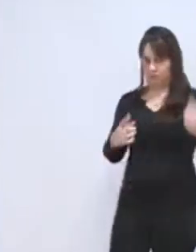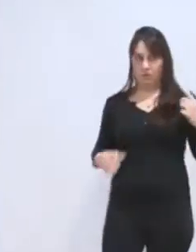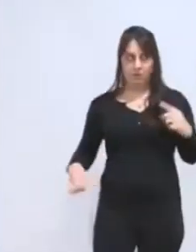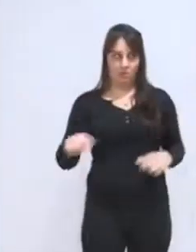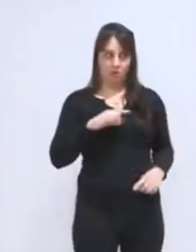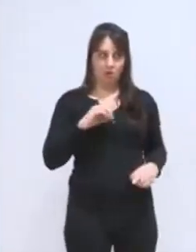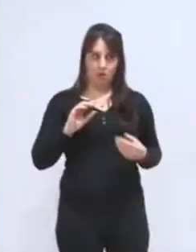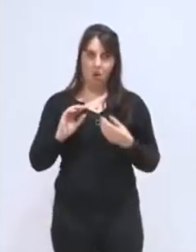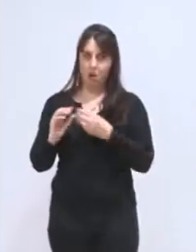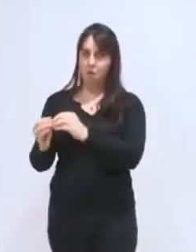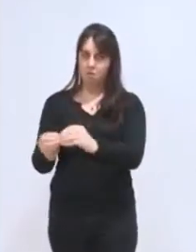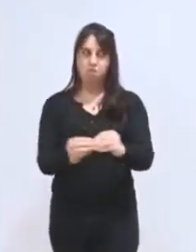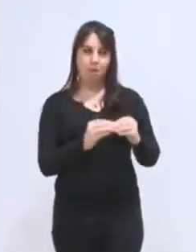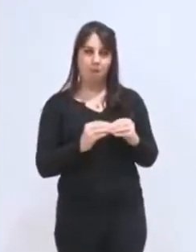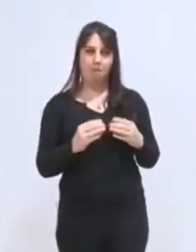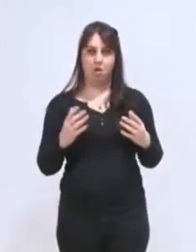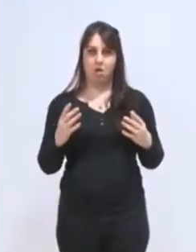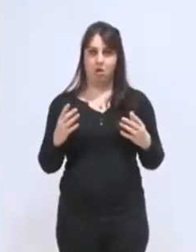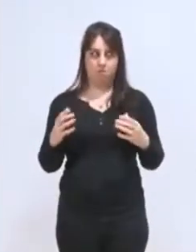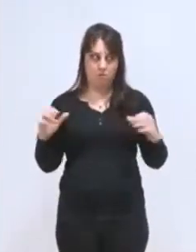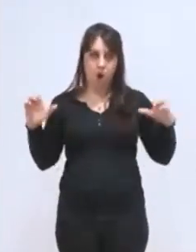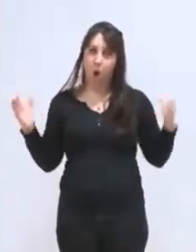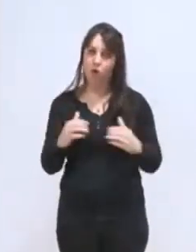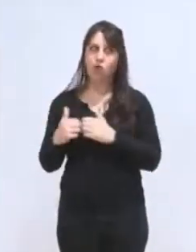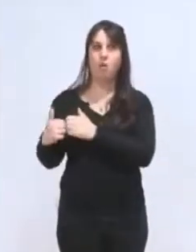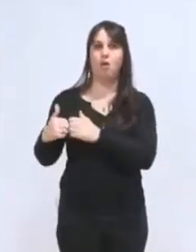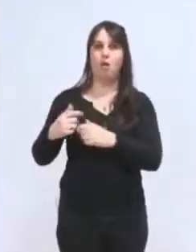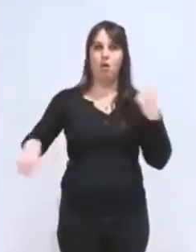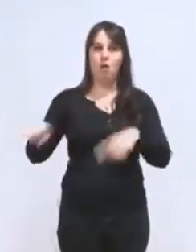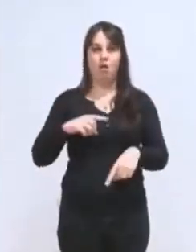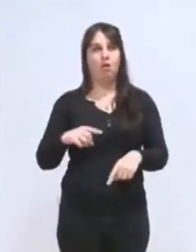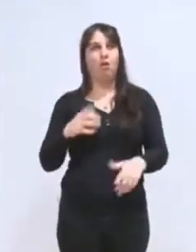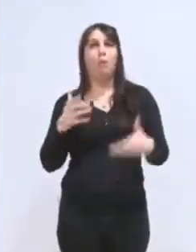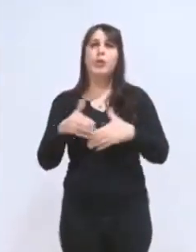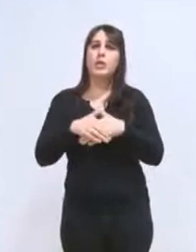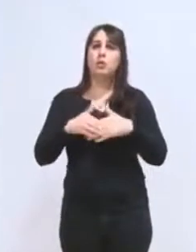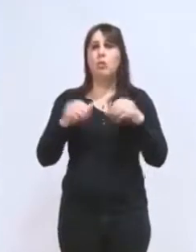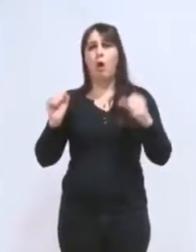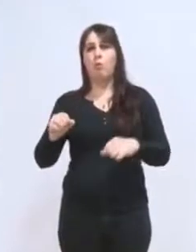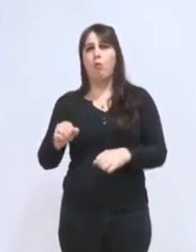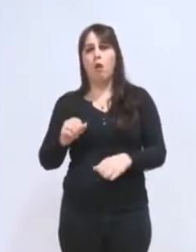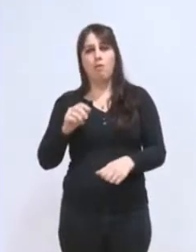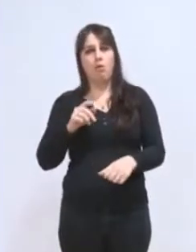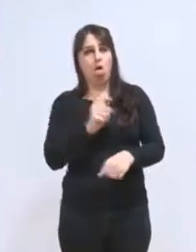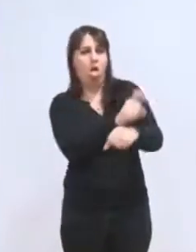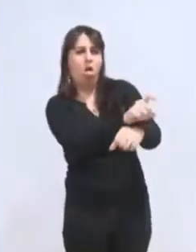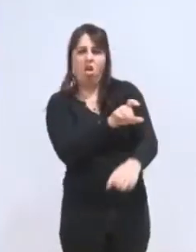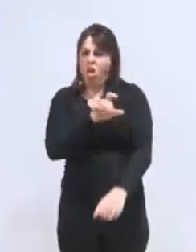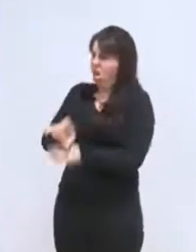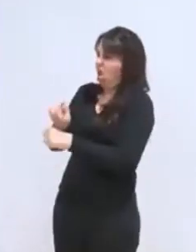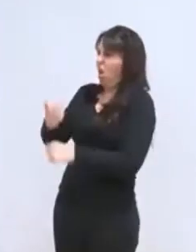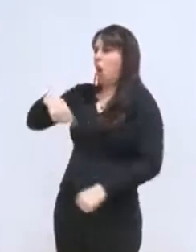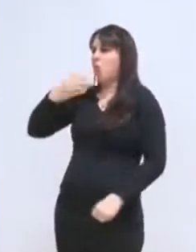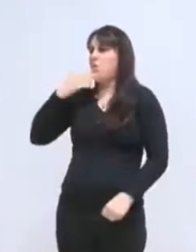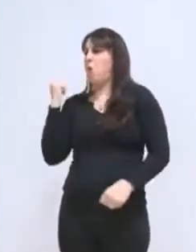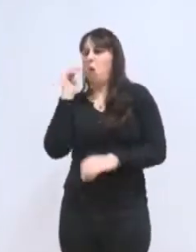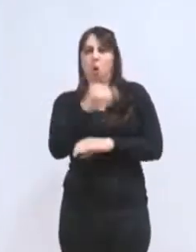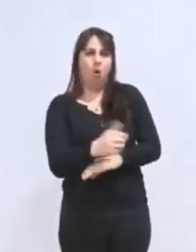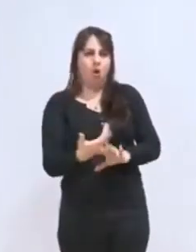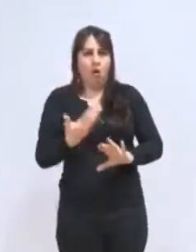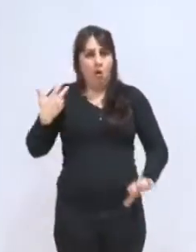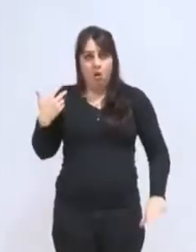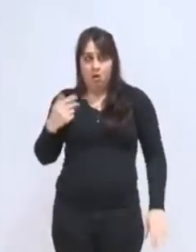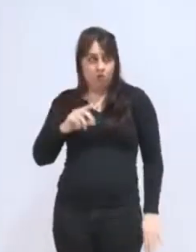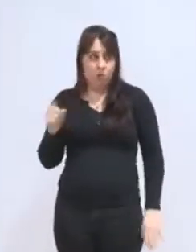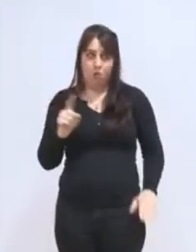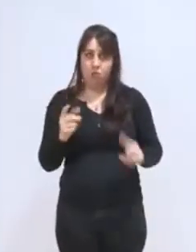on peut s'envoyer des noms d'oiseaux, savoir si on aurait fait mieux que tel ou tel parti politique. Ce problème, Grenoble ne réussit toujours